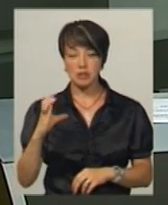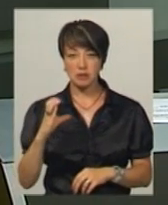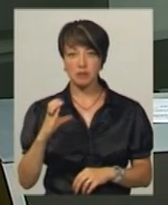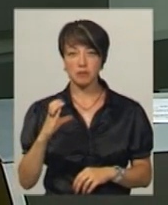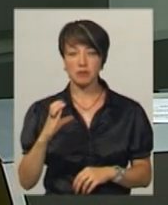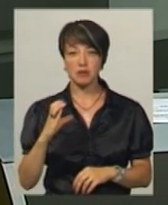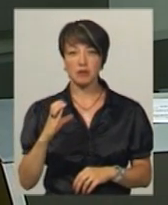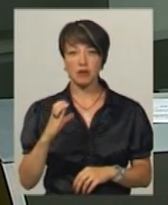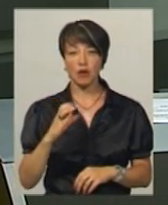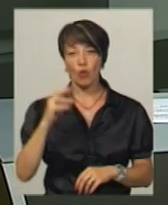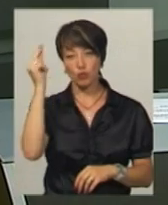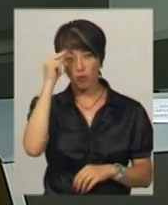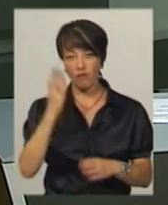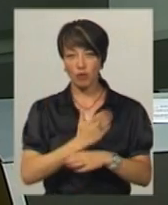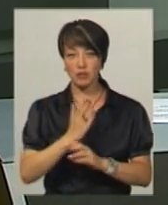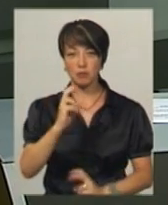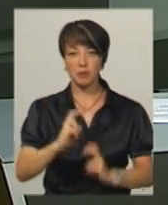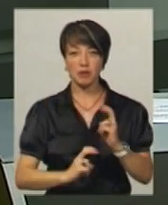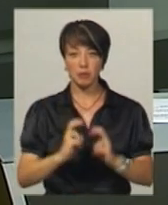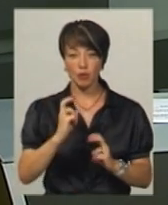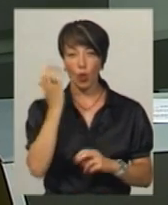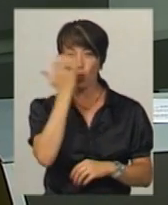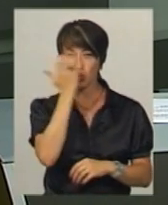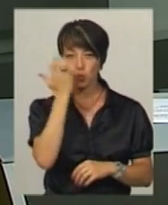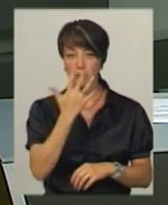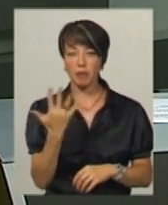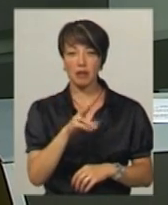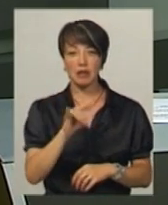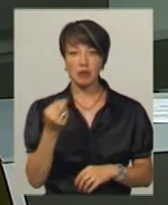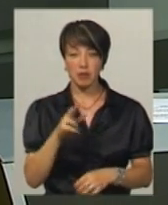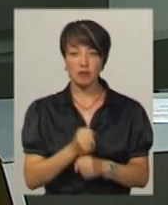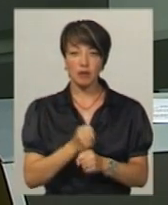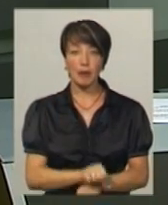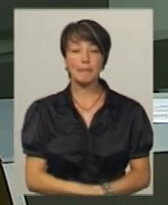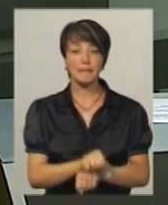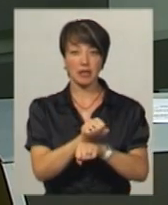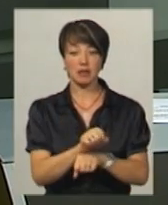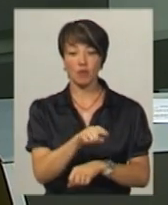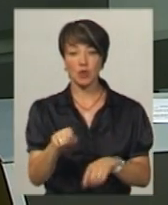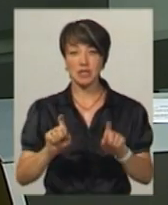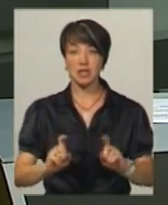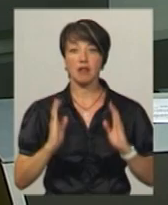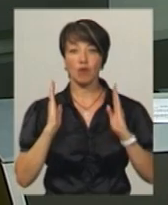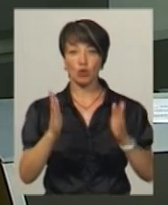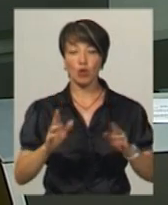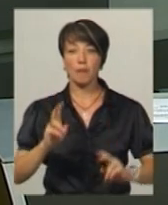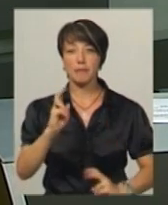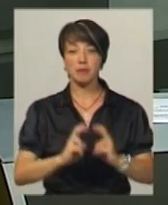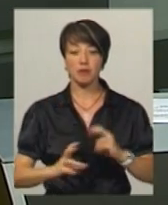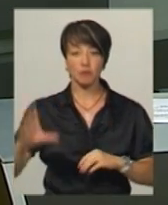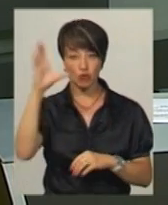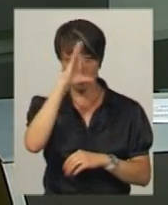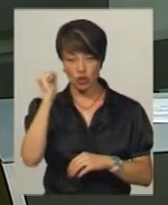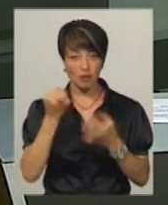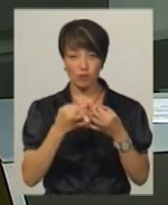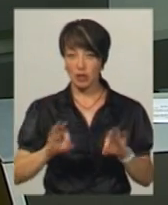громадян» Хмельницьке учбово-виробниче підприємство УТОС 5 липня влаштували мітинг. Вони сиділи в коридорі підприємства всю ніч,